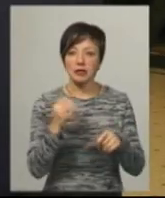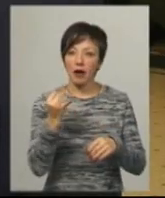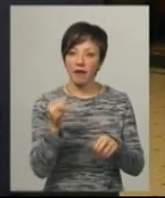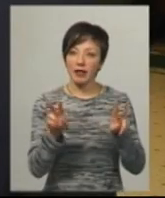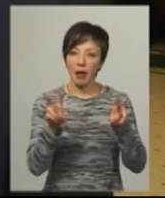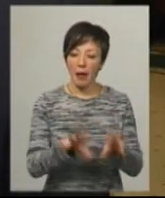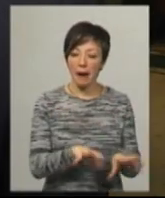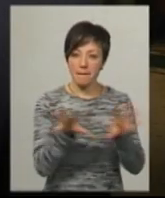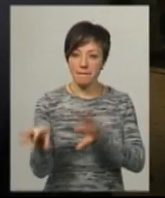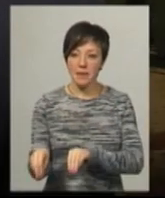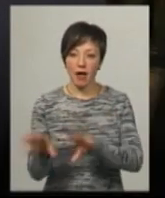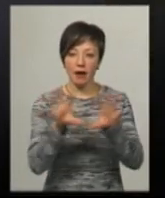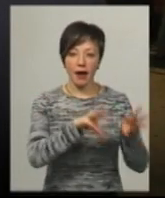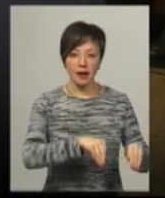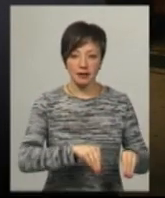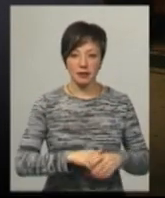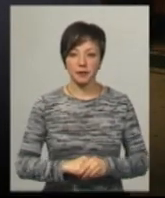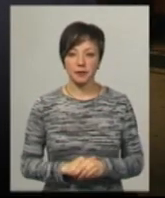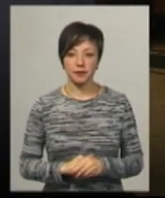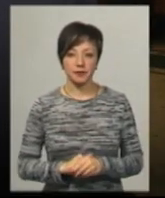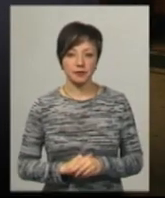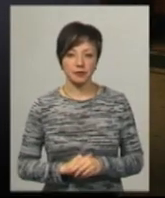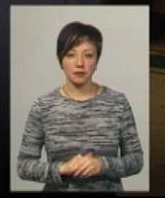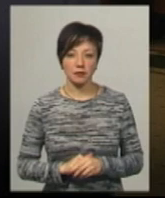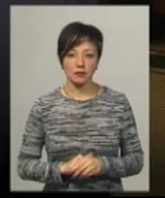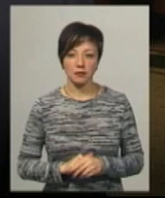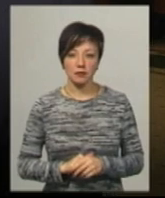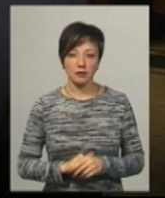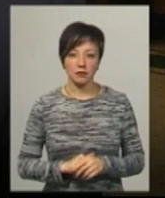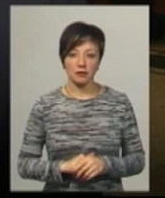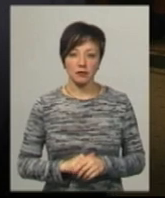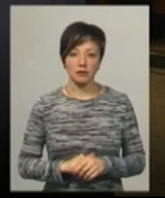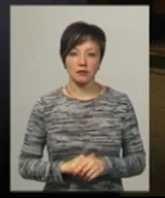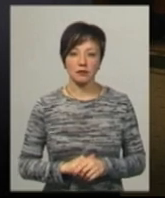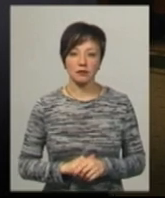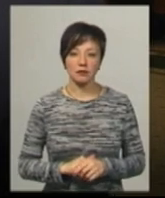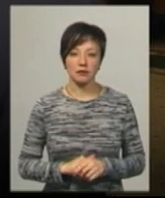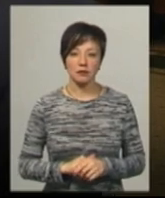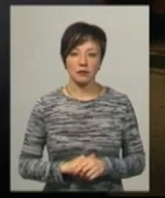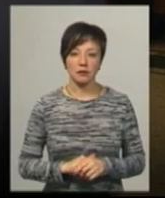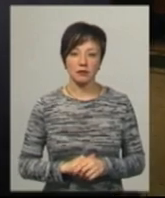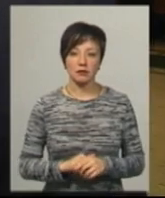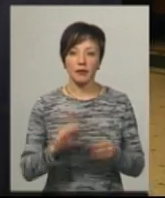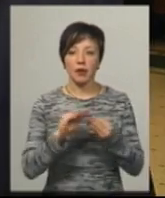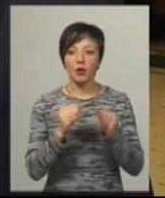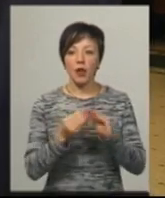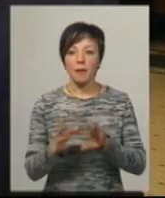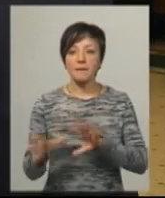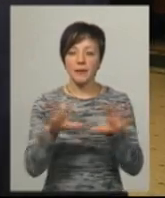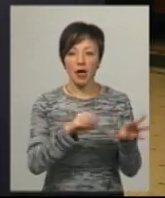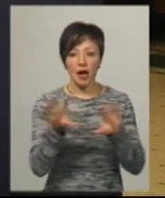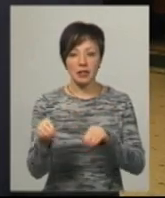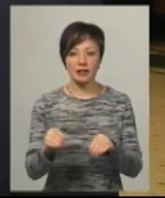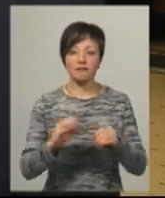Проблем міграції, яка зараз в